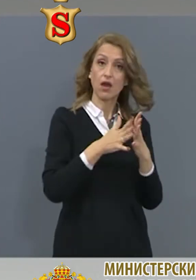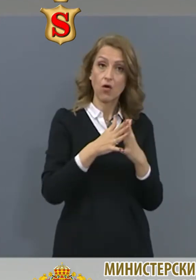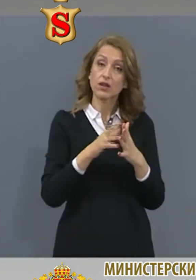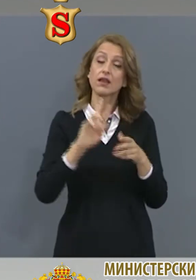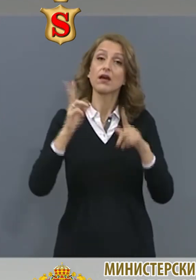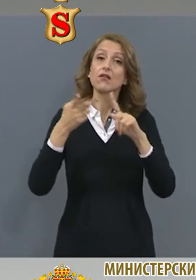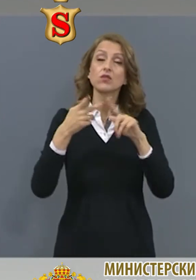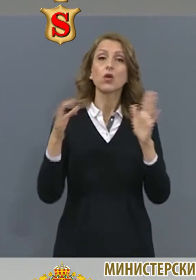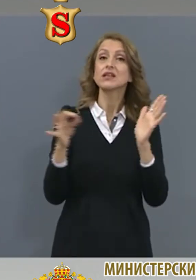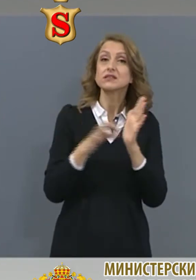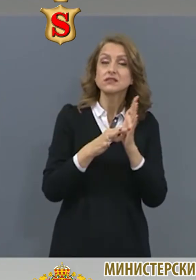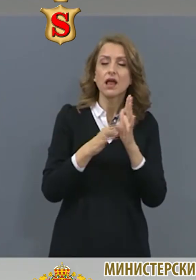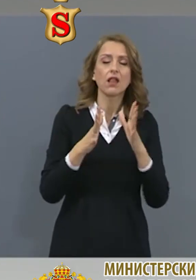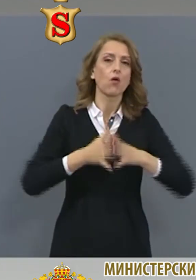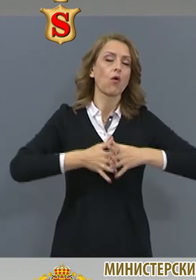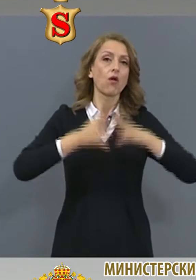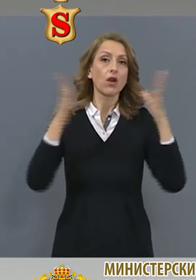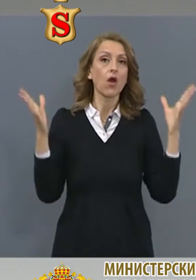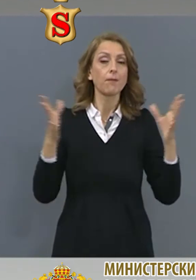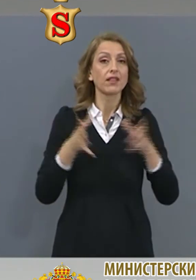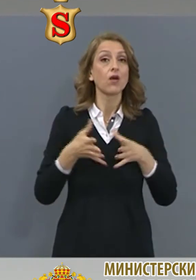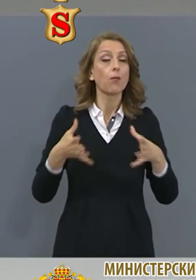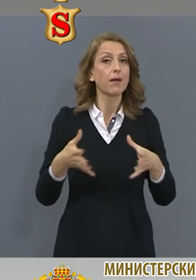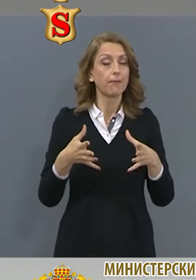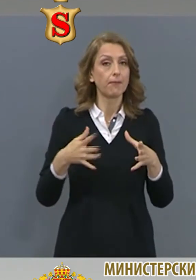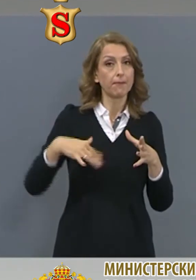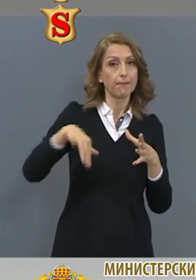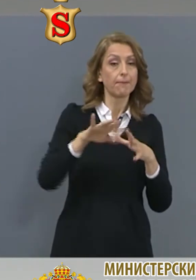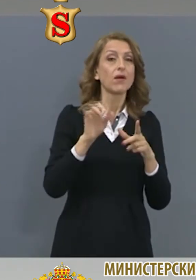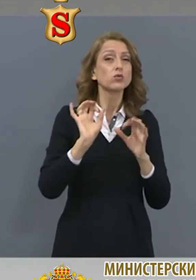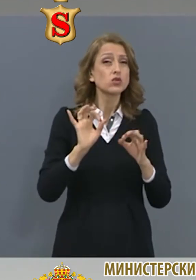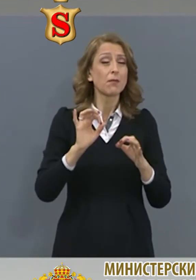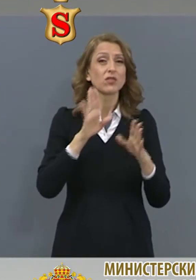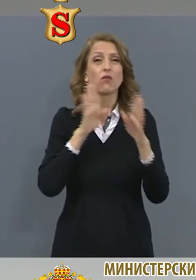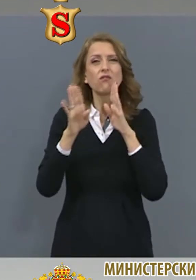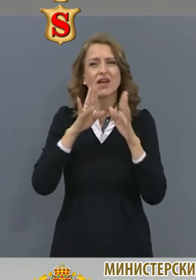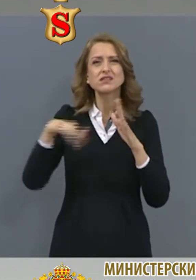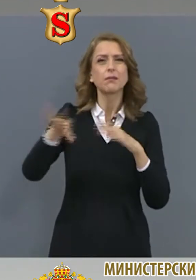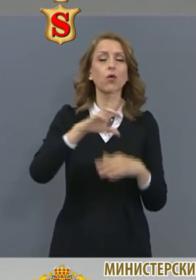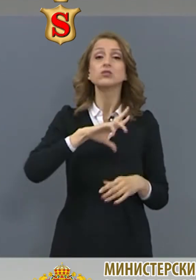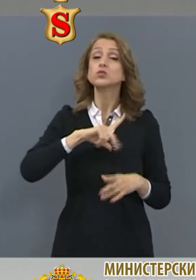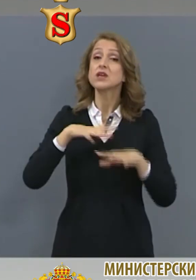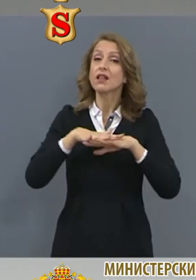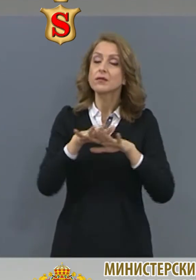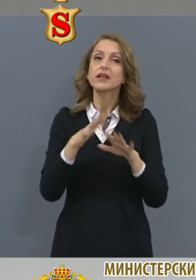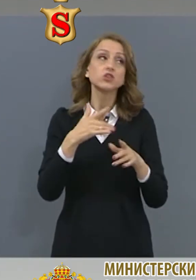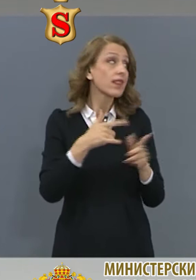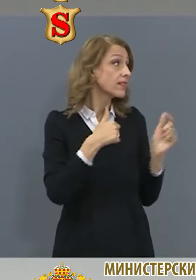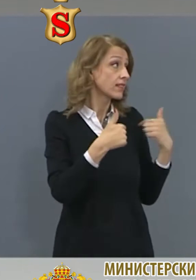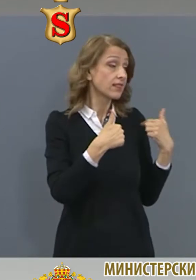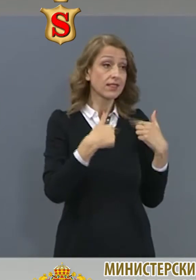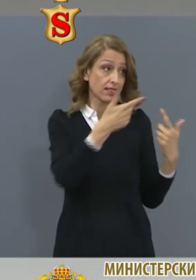огромни обемноте информации, с което сме заляти най-вече през социалните мрежи, да отделим само официалната информация,